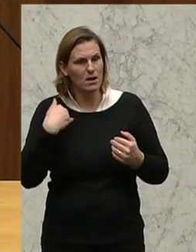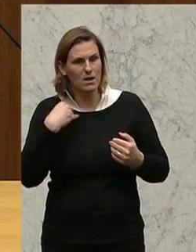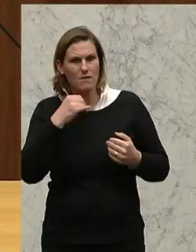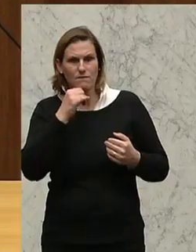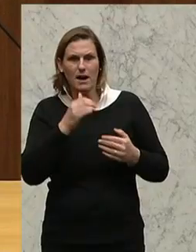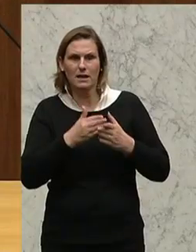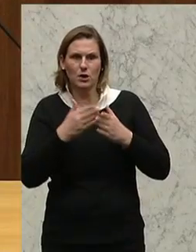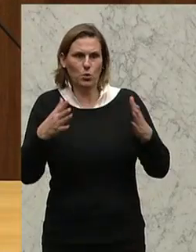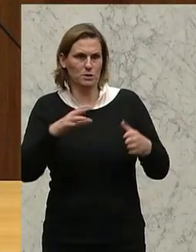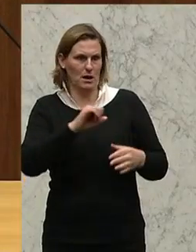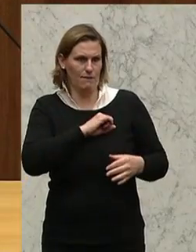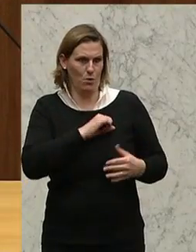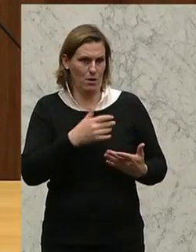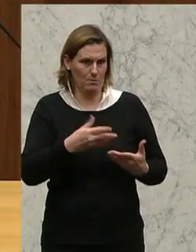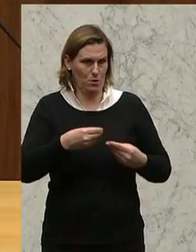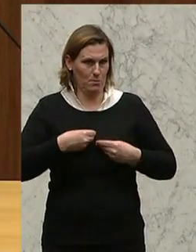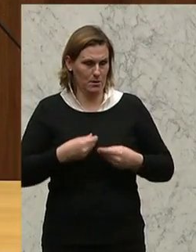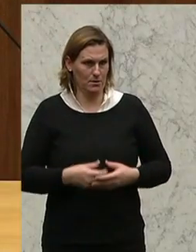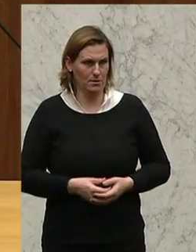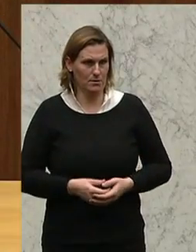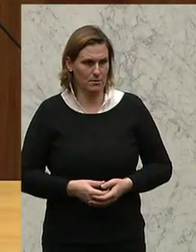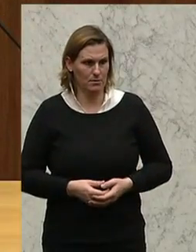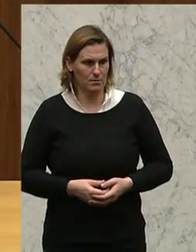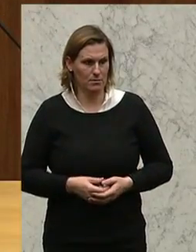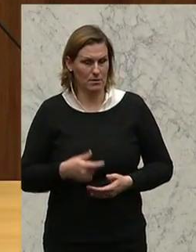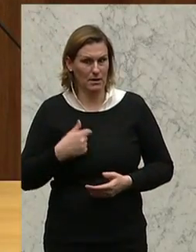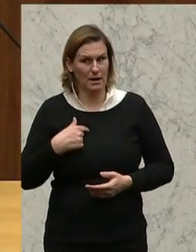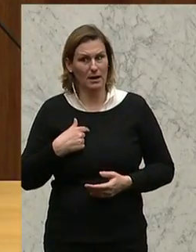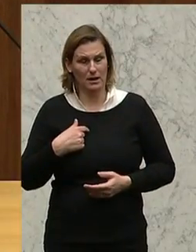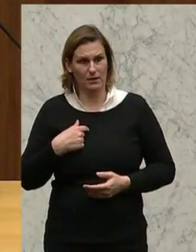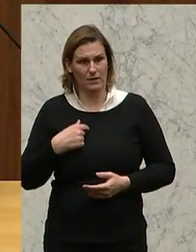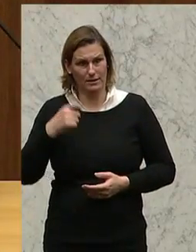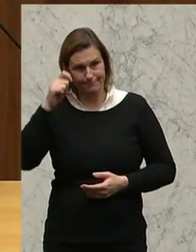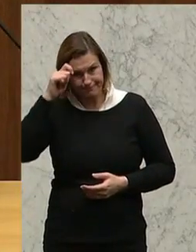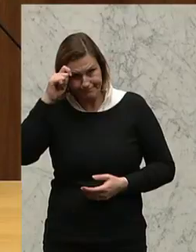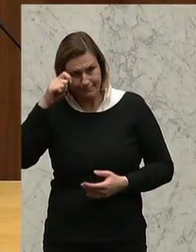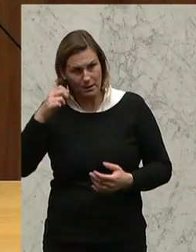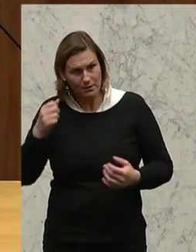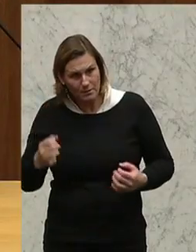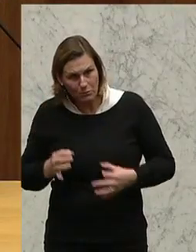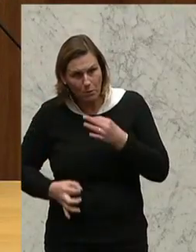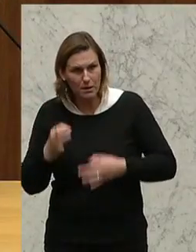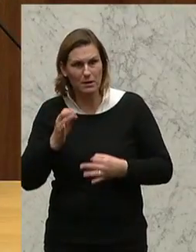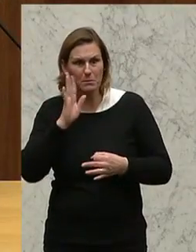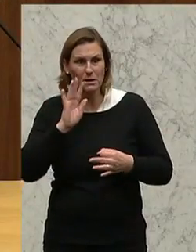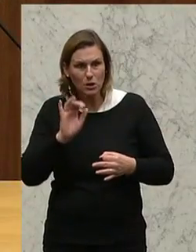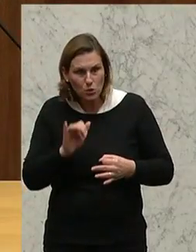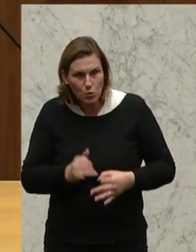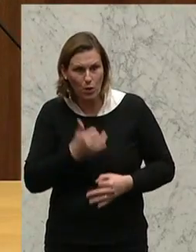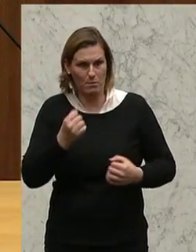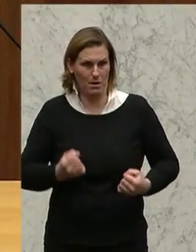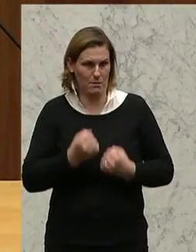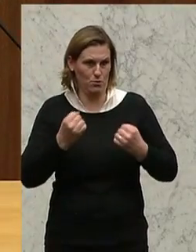vom großem Erfolg gekrönt. Ich darf Sie höflichst ersuchen, Ihre Bemühungen hier wieder zu intensivieren.